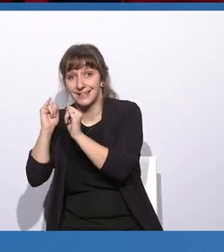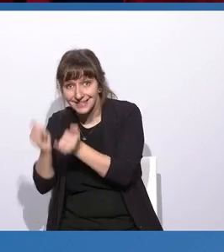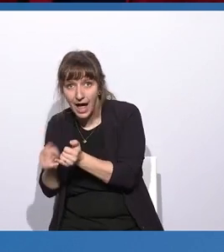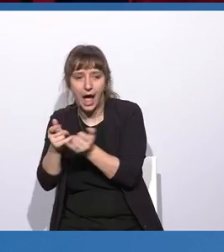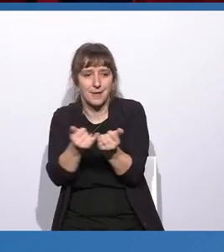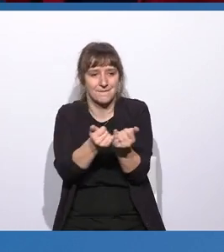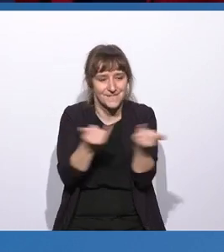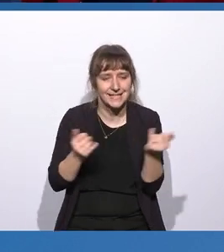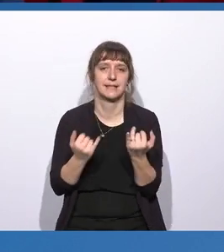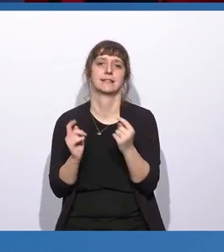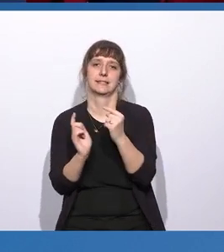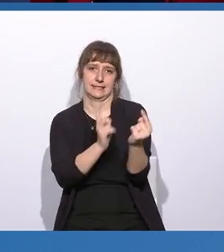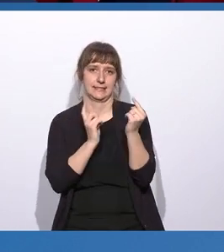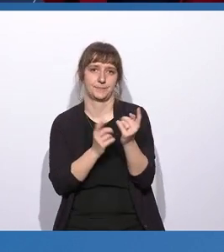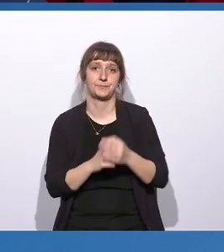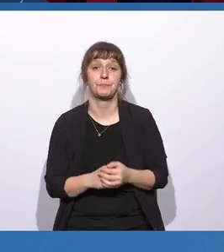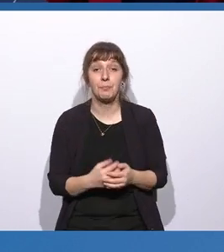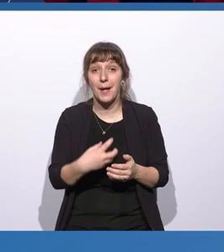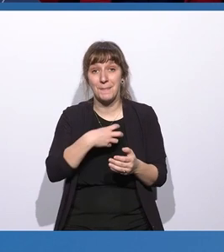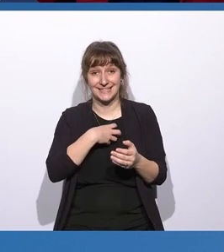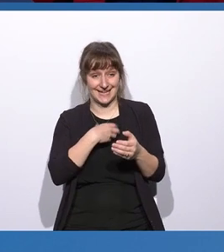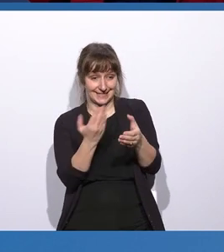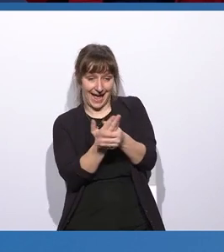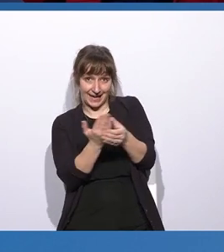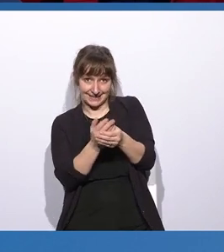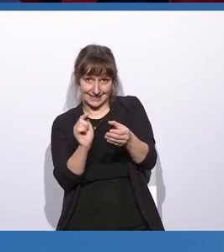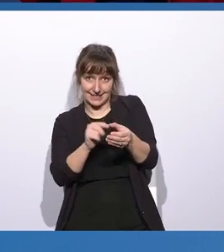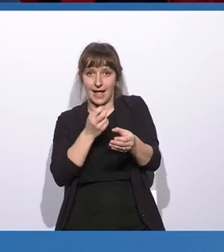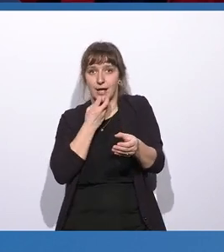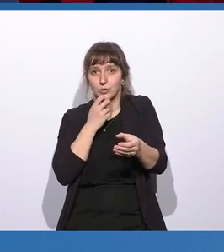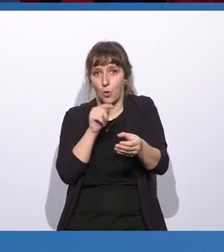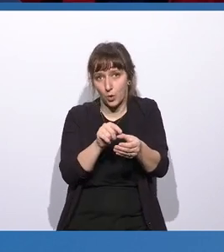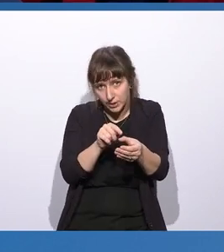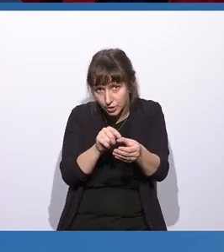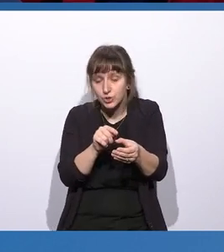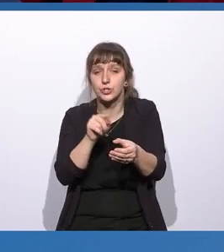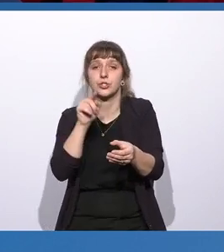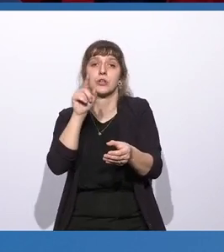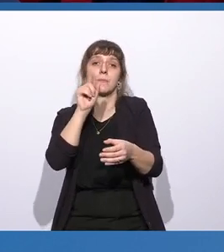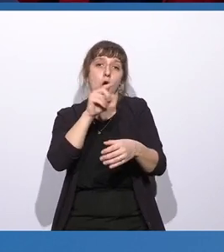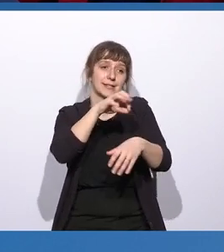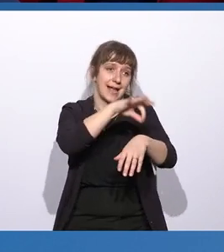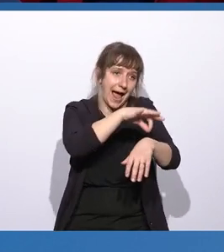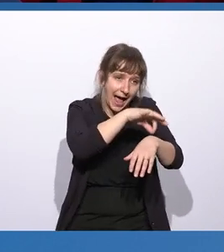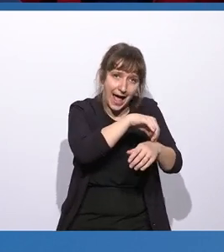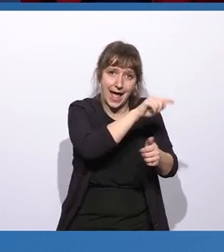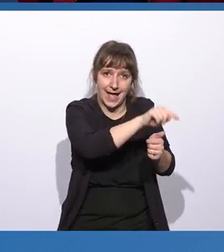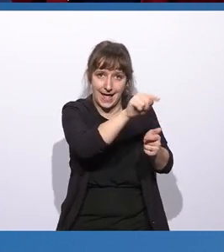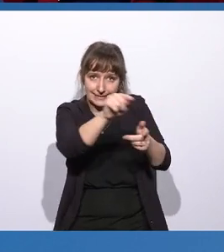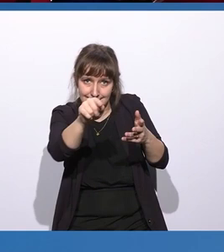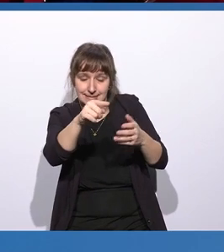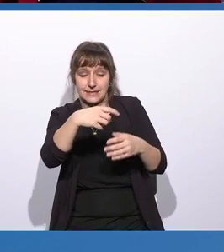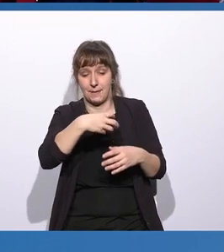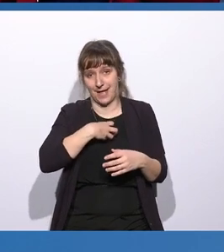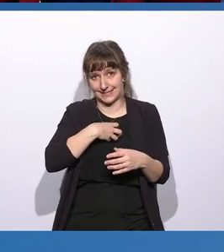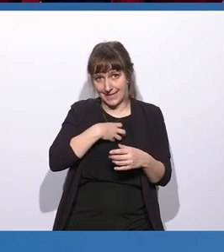Diese Patientenakte wird die Beziehung zwischen Ärztinnen und Ärzten, Patientinnen und Patienten und auch